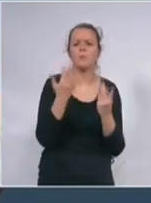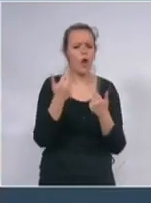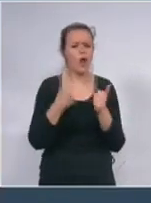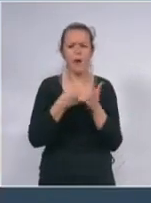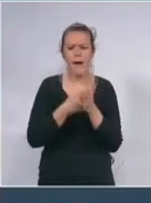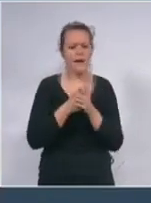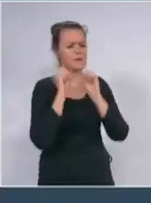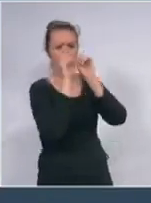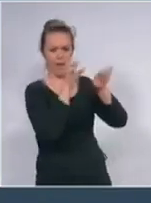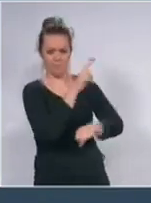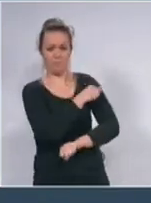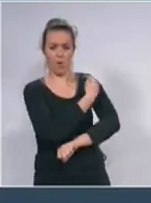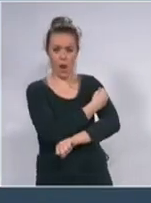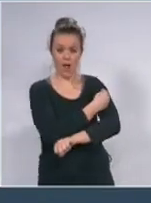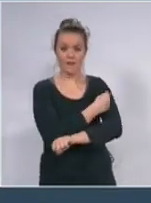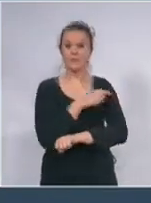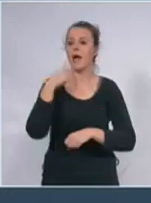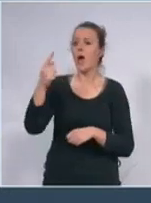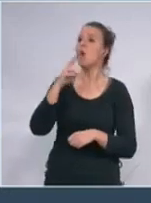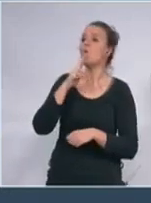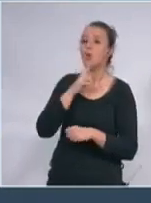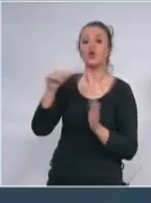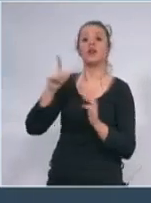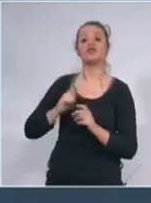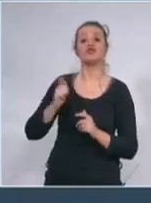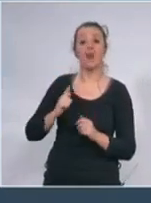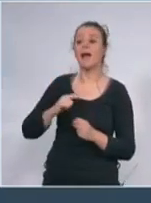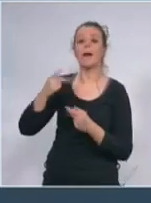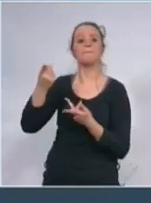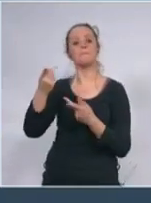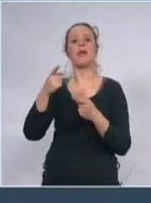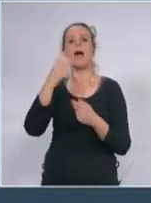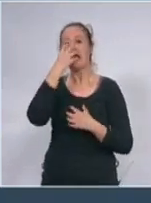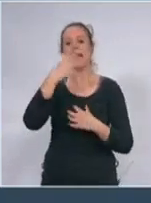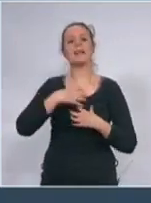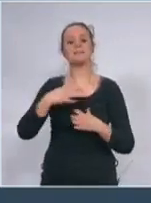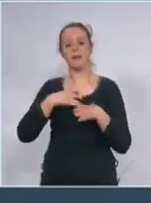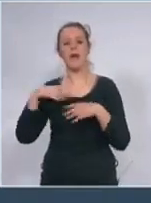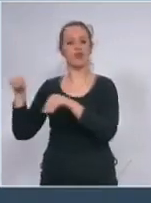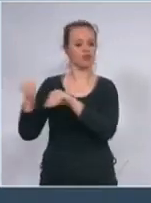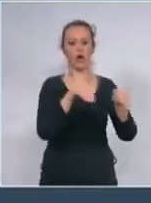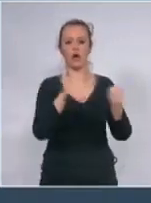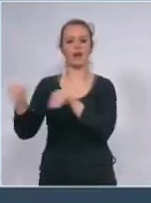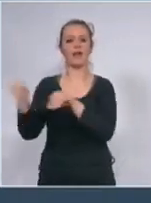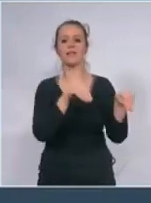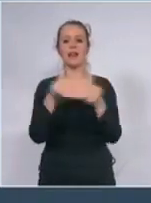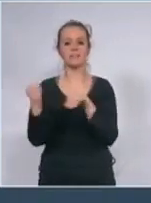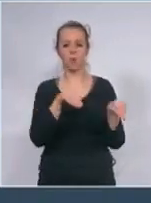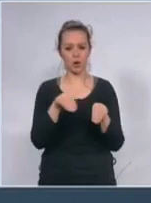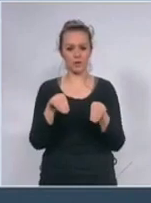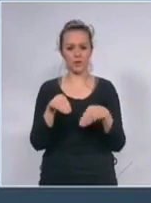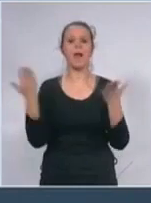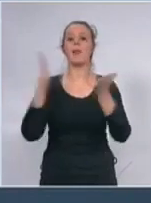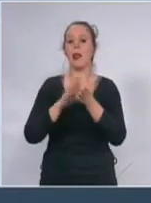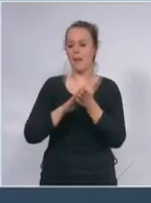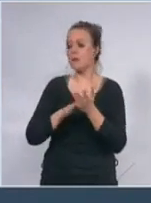još dvestotine transportnih respiratora da nam ljudi ne bi umirali od mesta gde budu preuzeti do Beograda